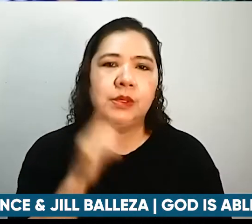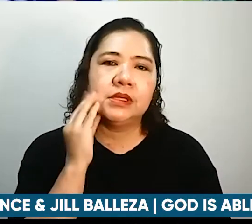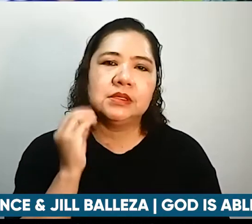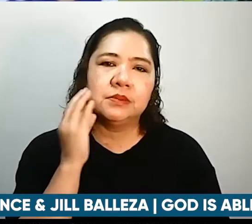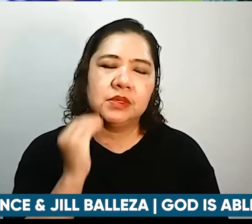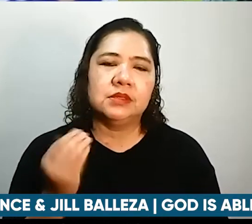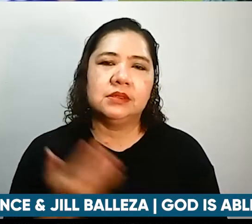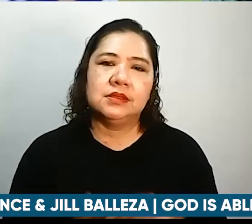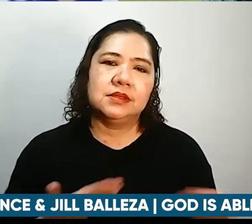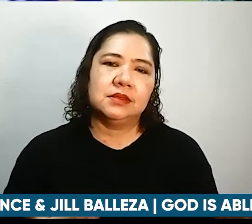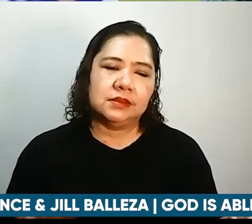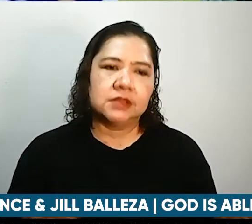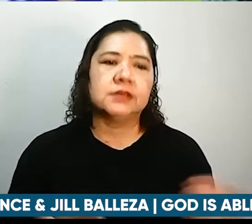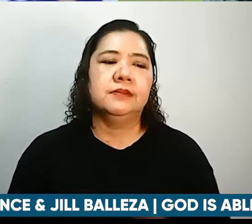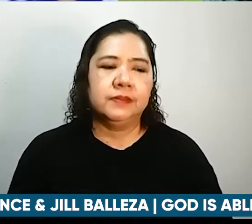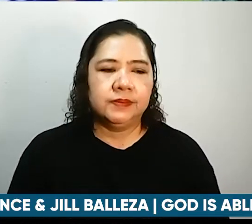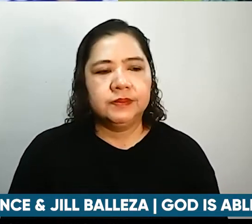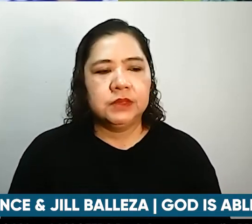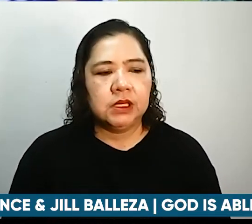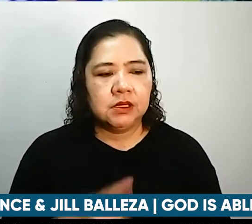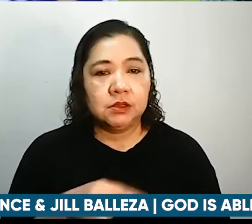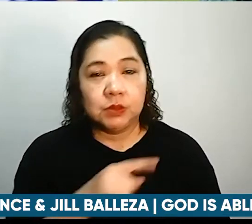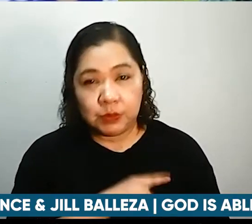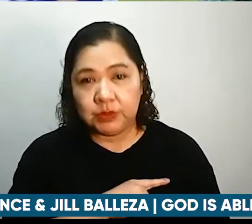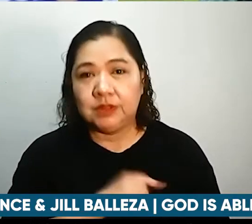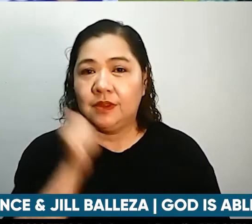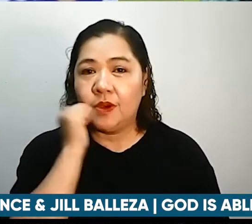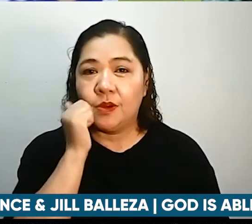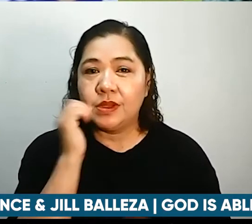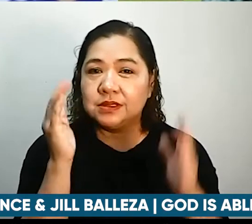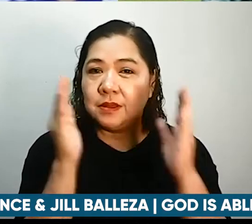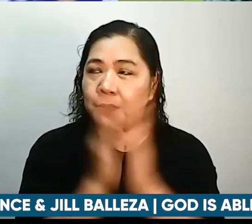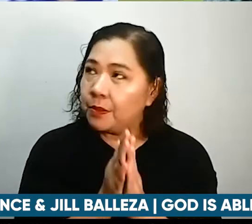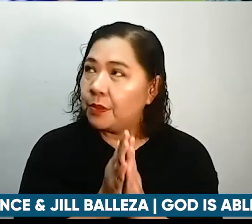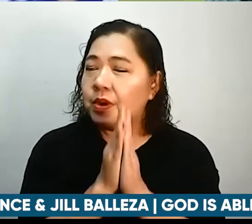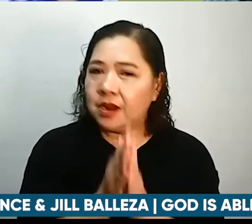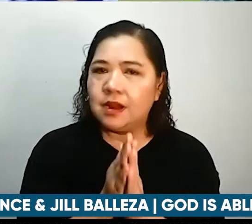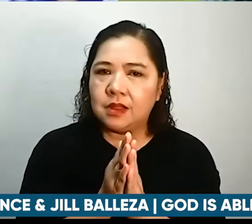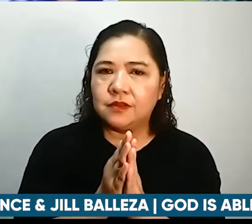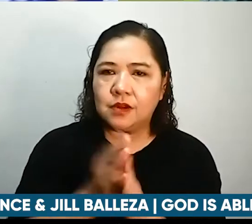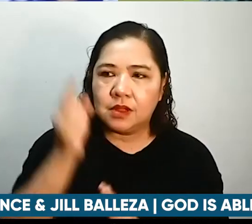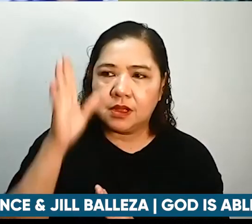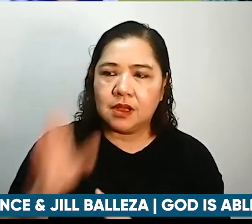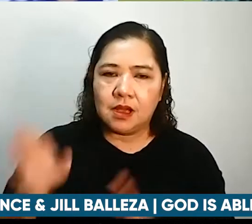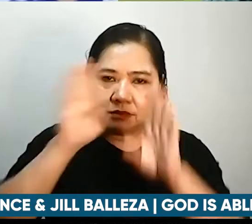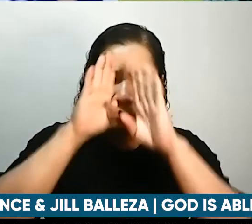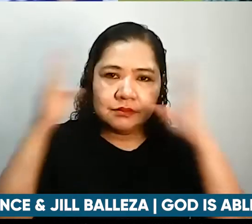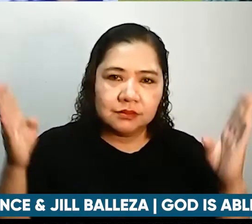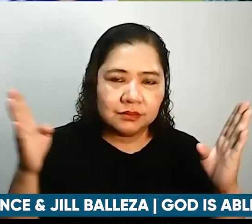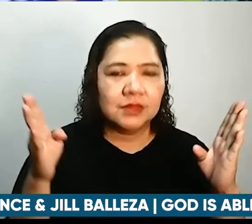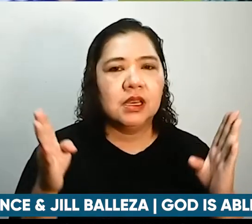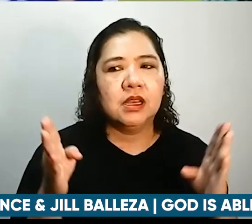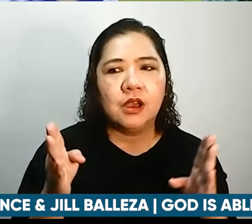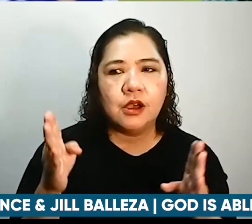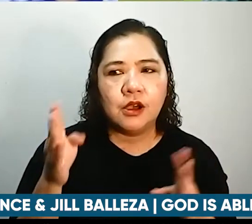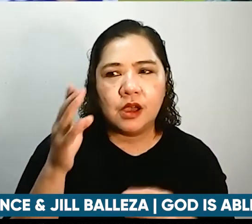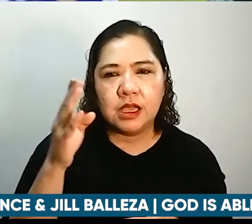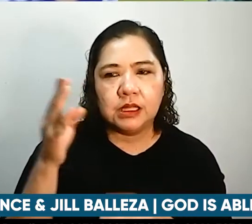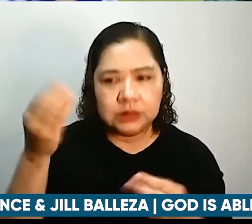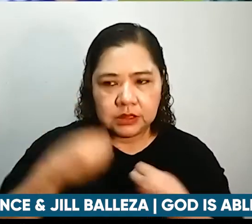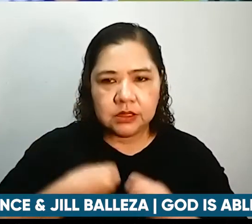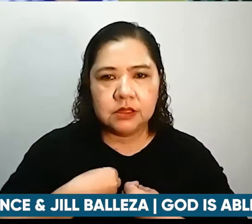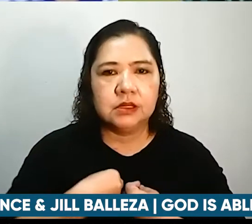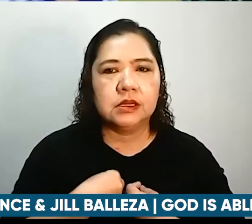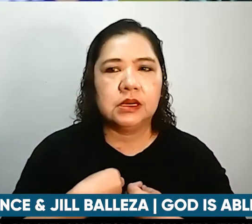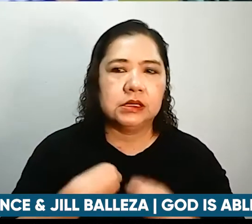and kumbaga as we always pray na for God to open our eyes dun sa mga opportunity na pinapakita sa